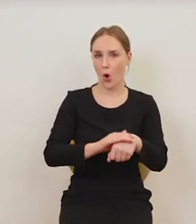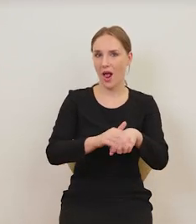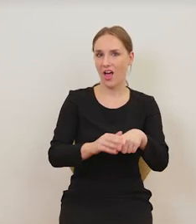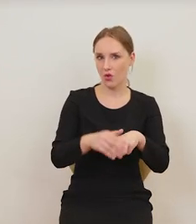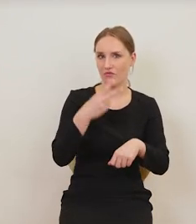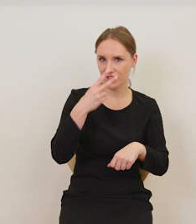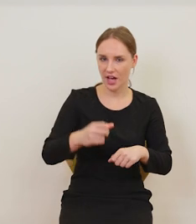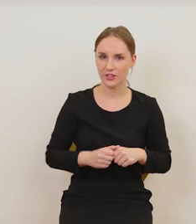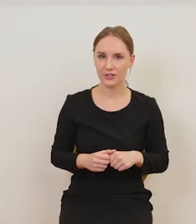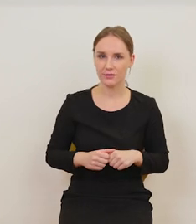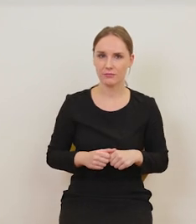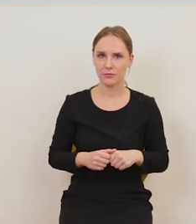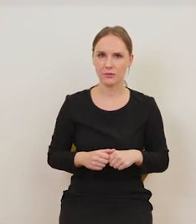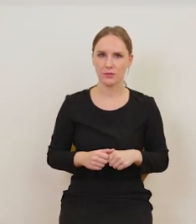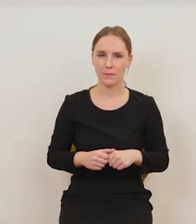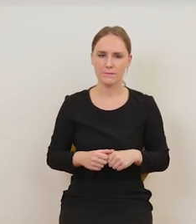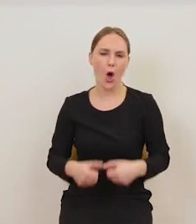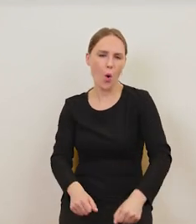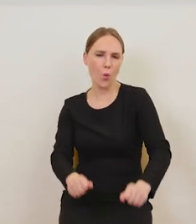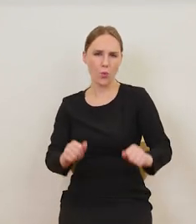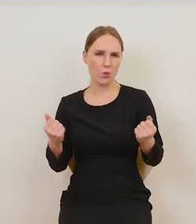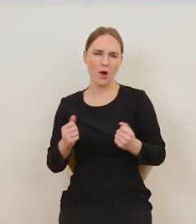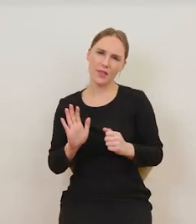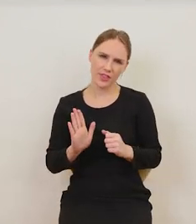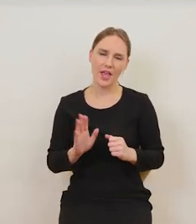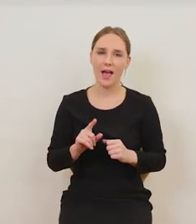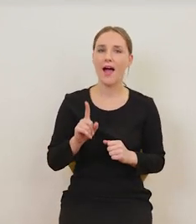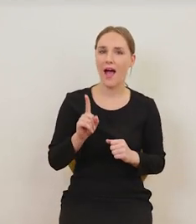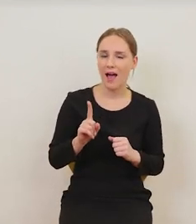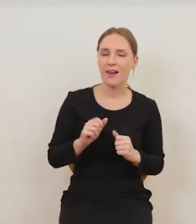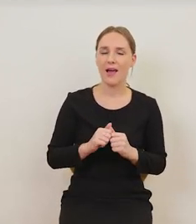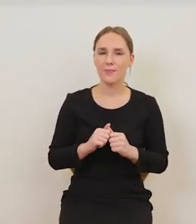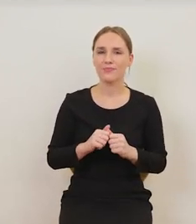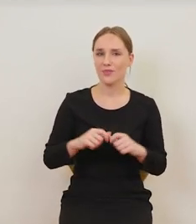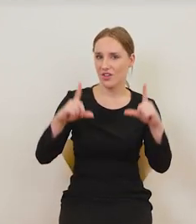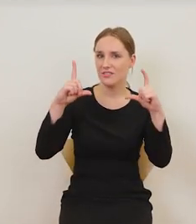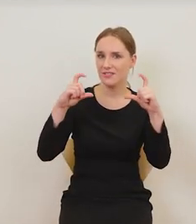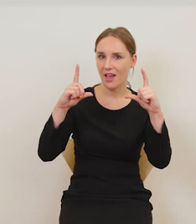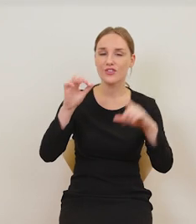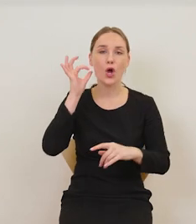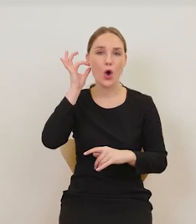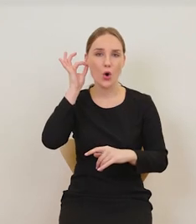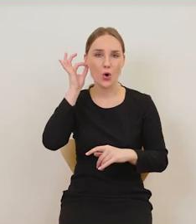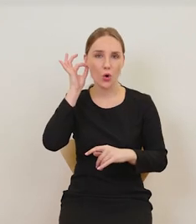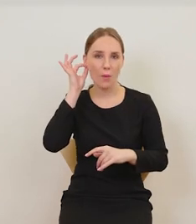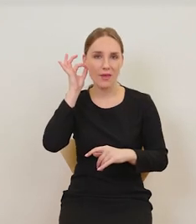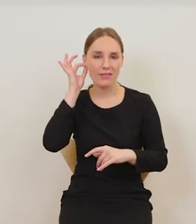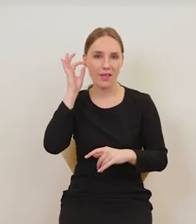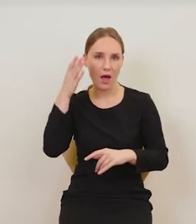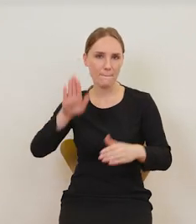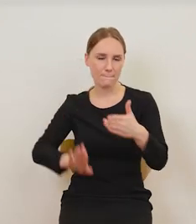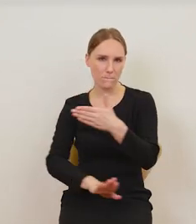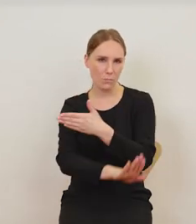kolana, więc ona tu za bardzo się nie eksponuje. Niemniej jednak takie zdjęcie kobiety wystawione na